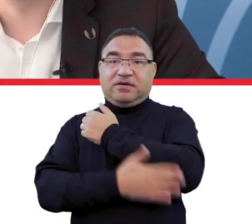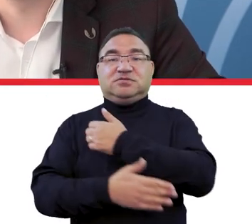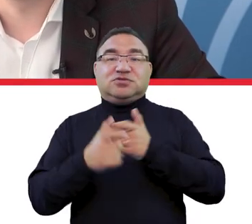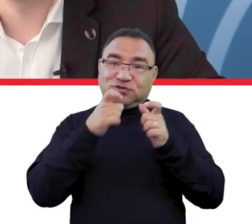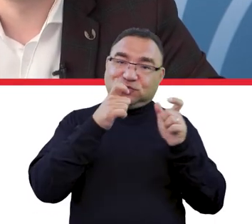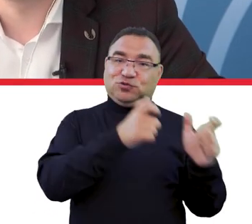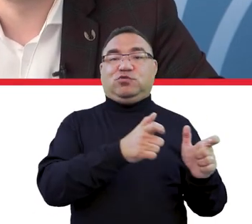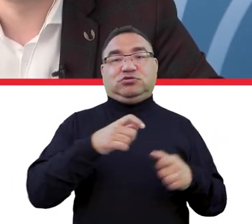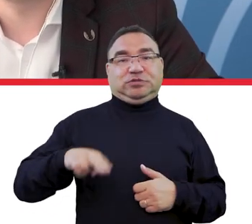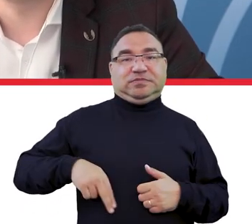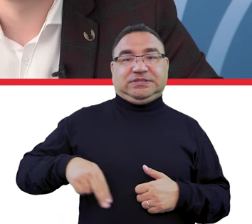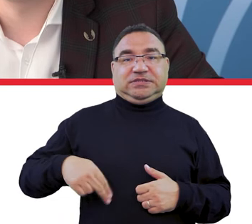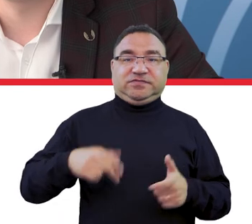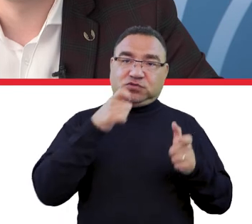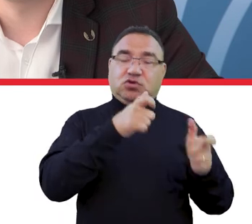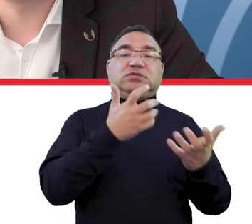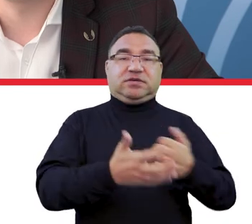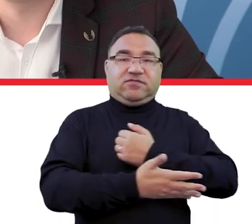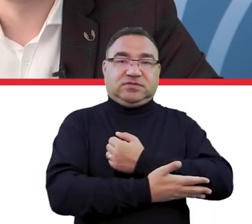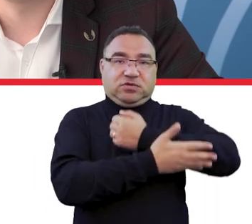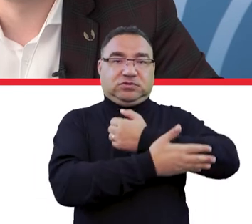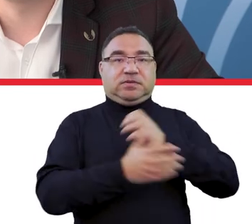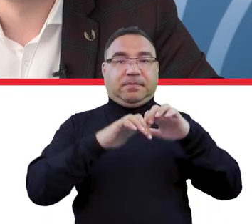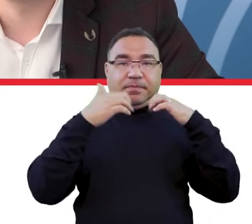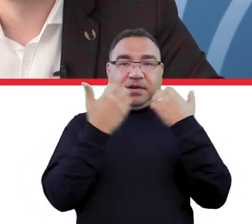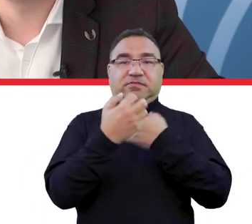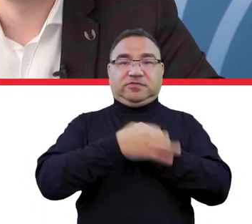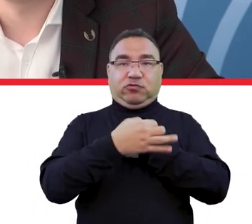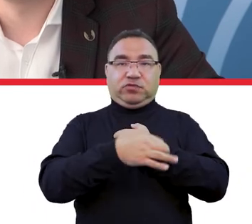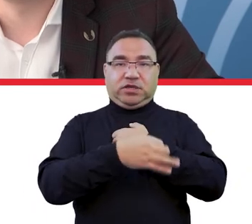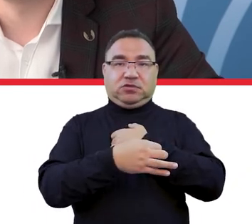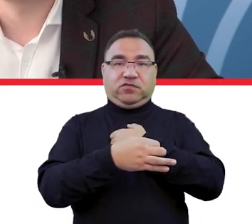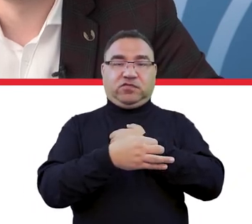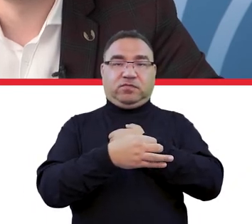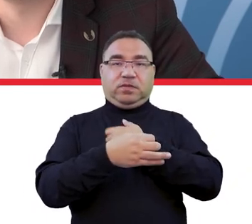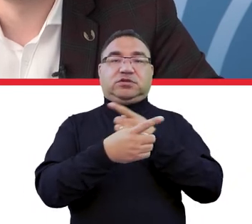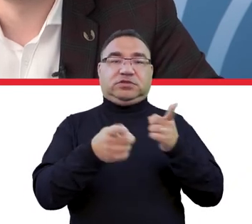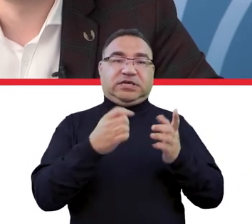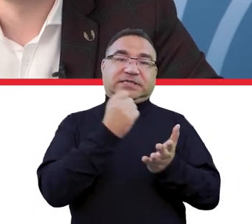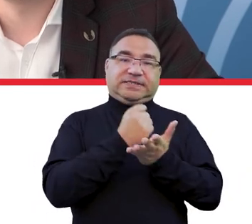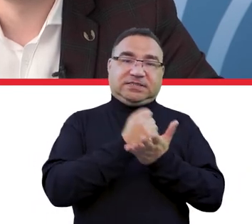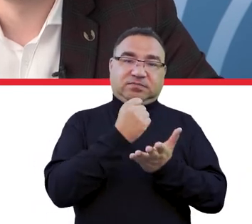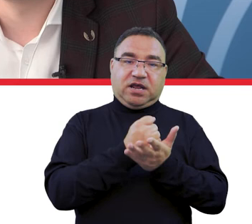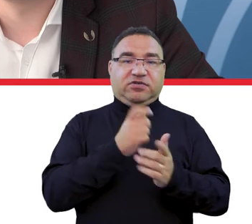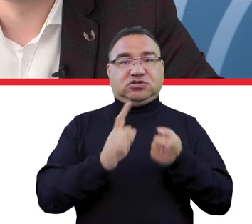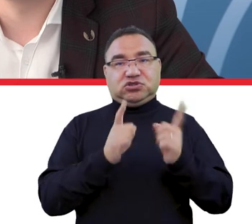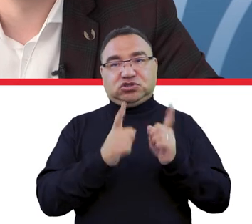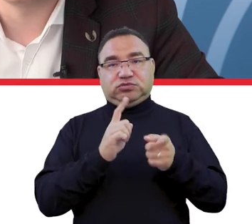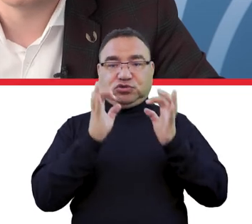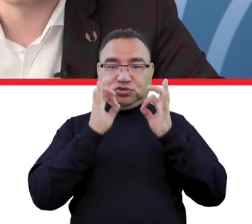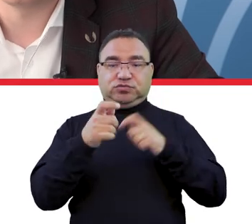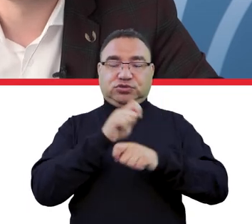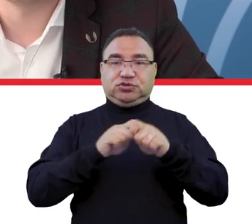się chętnie włączę i będę wspierał Parlament Studentów i Was, żeby tego typu rzeczy szybko i